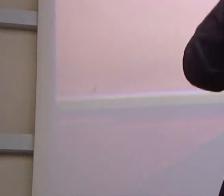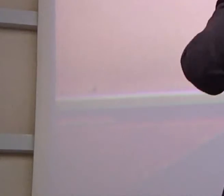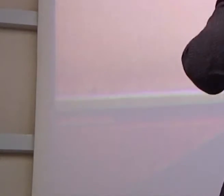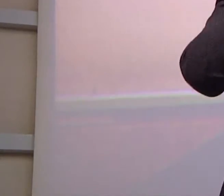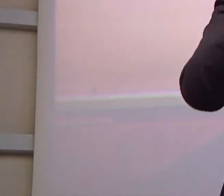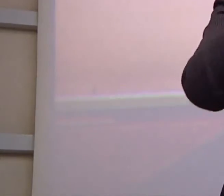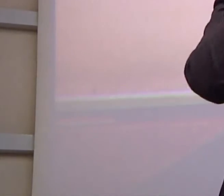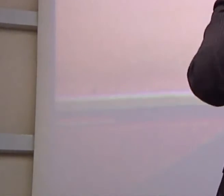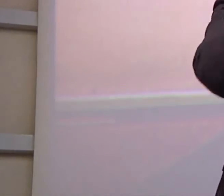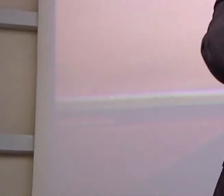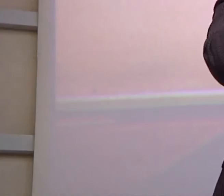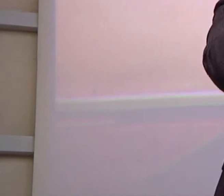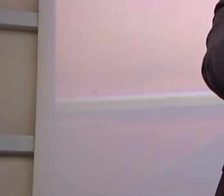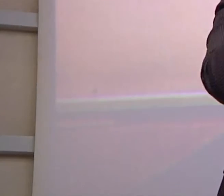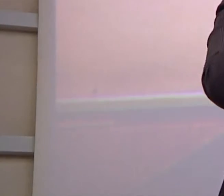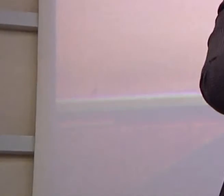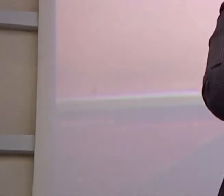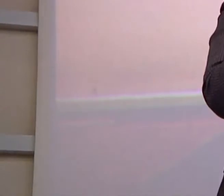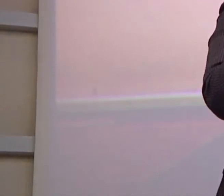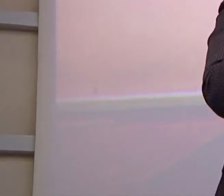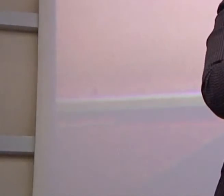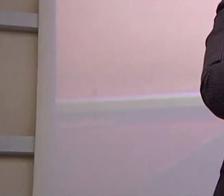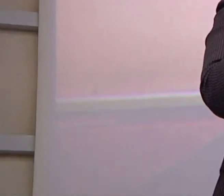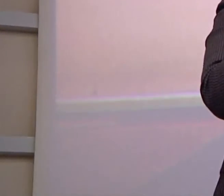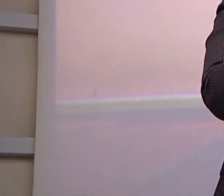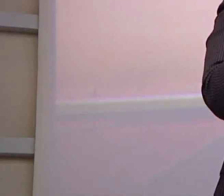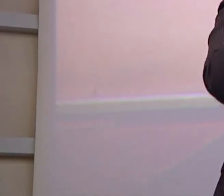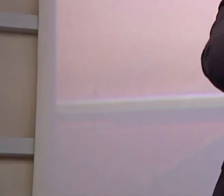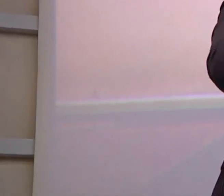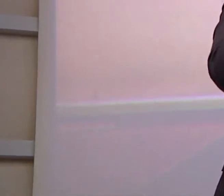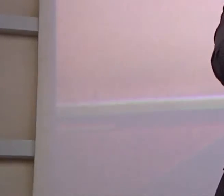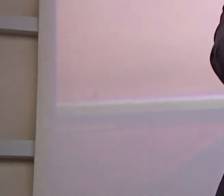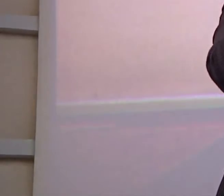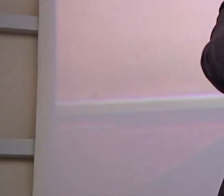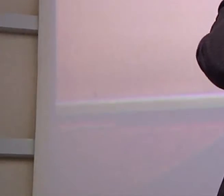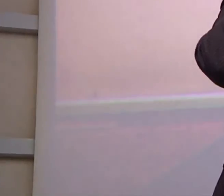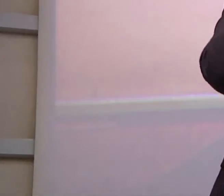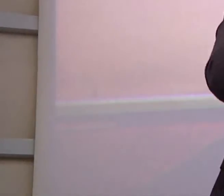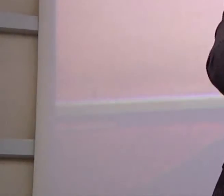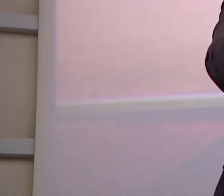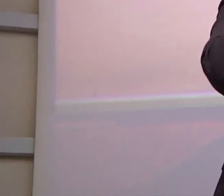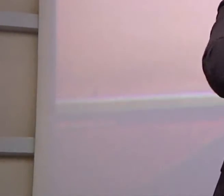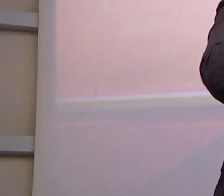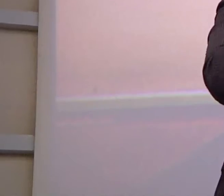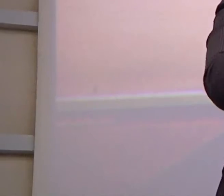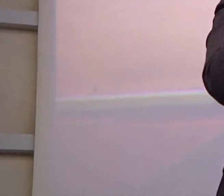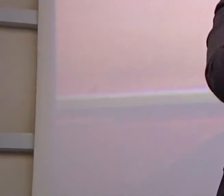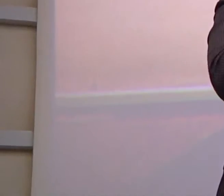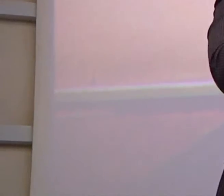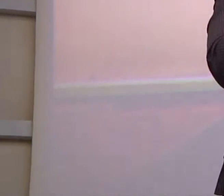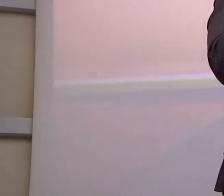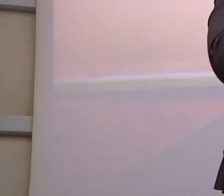Oggi mi volevo soffermare sul problema del lavoro, cioè